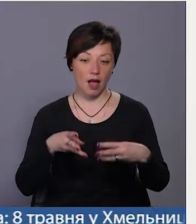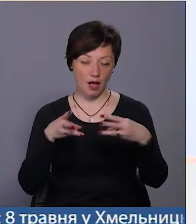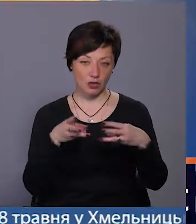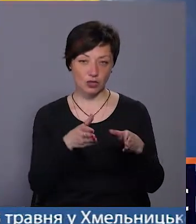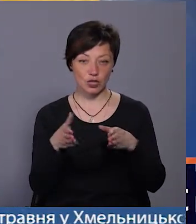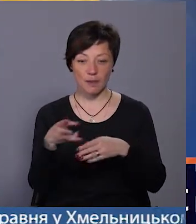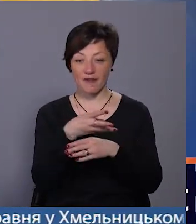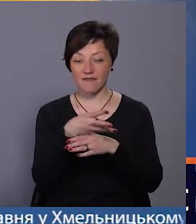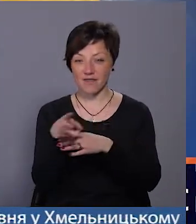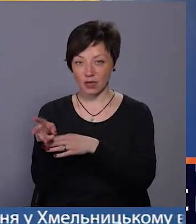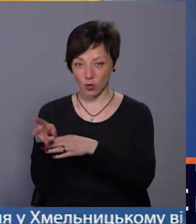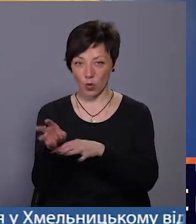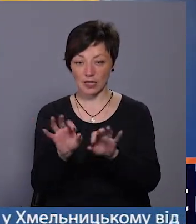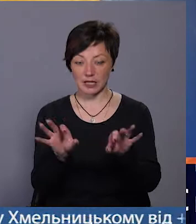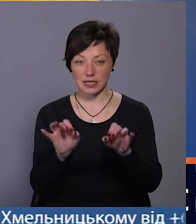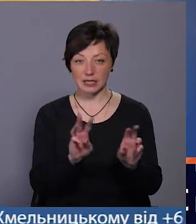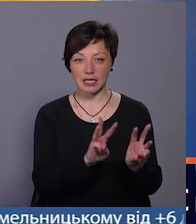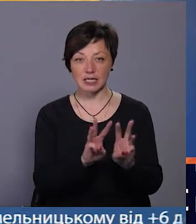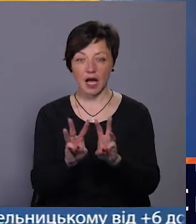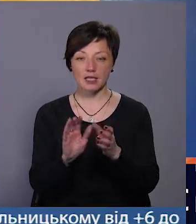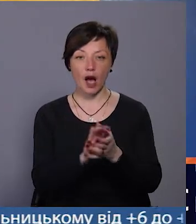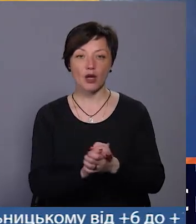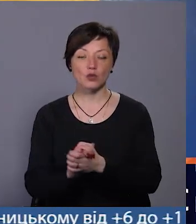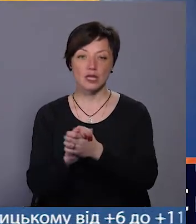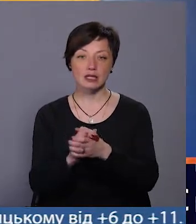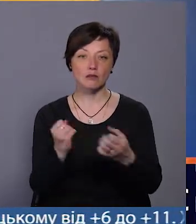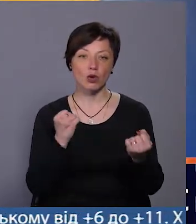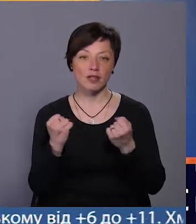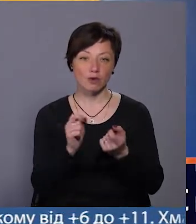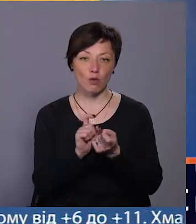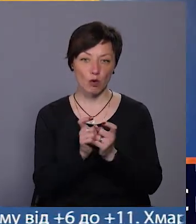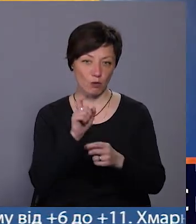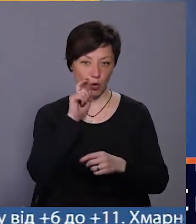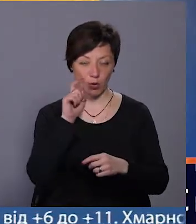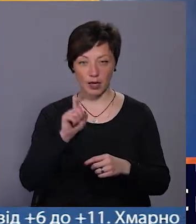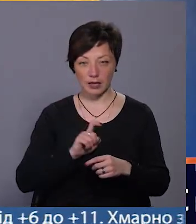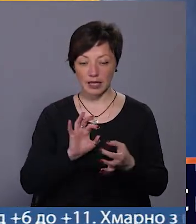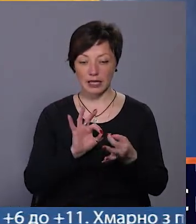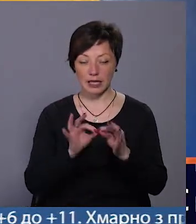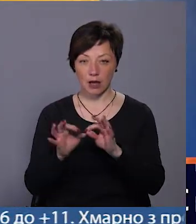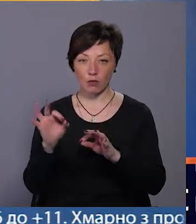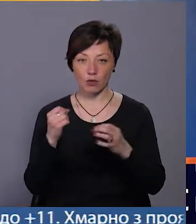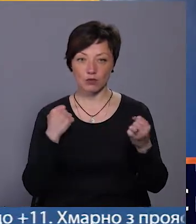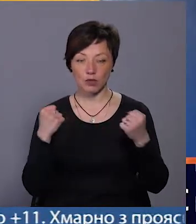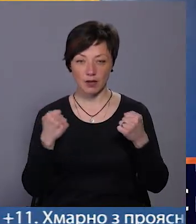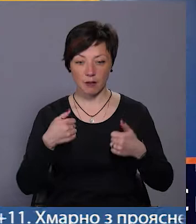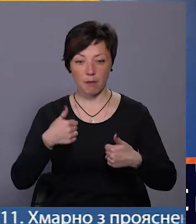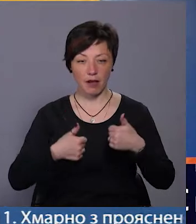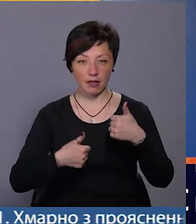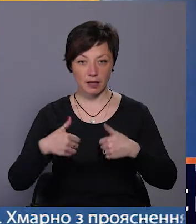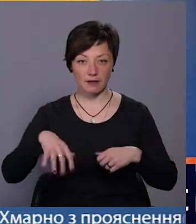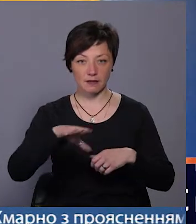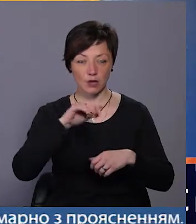Відеотрансляція здійснюється на сайті Асоціації спортивної боротьби України. Детальніше про спортивні баталії